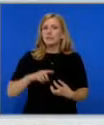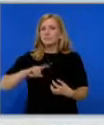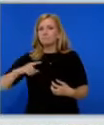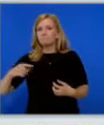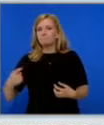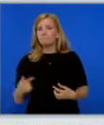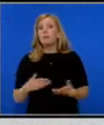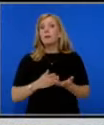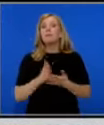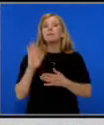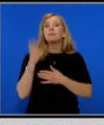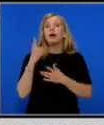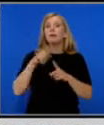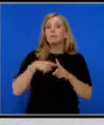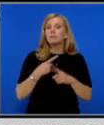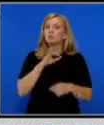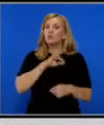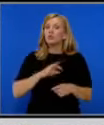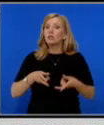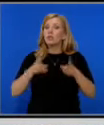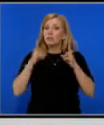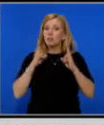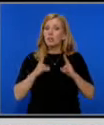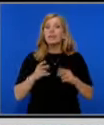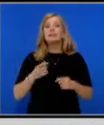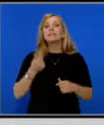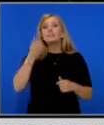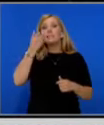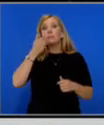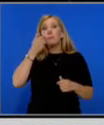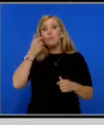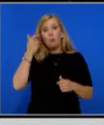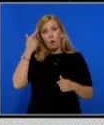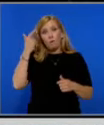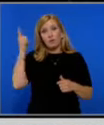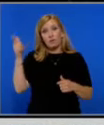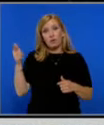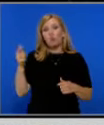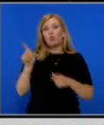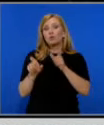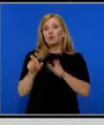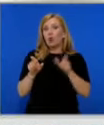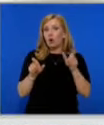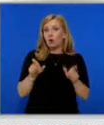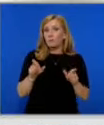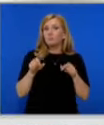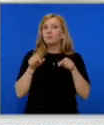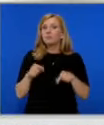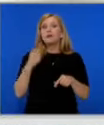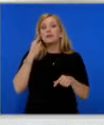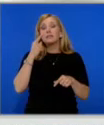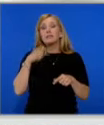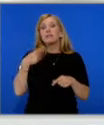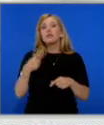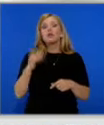компанията получи разрешение за изпитание на чипа върху хора от Федералната агенция за контрол на храните и лекарствата. Тестването